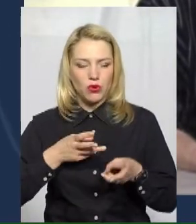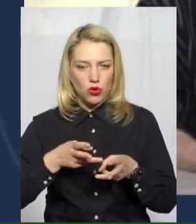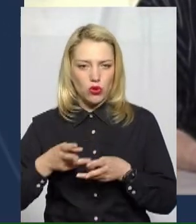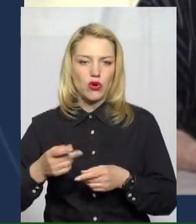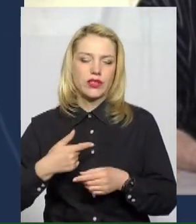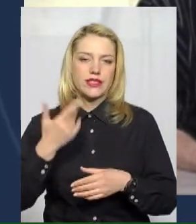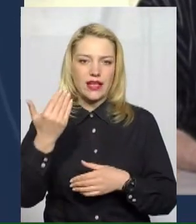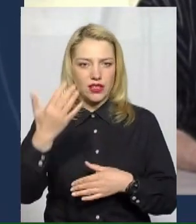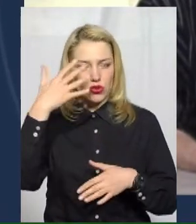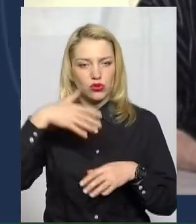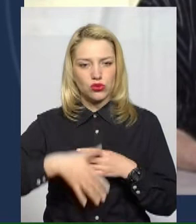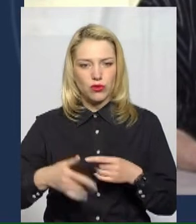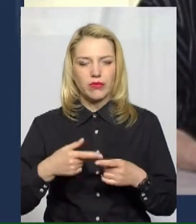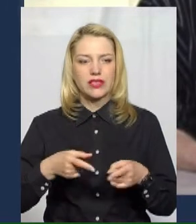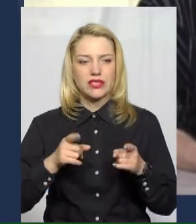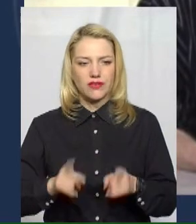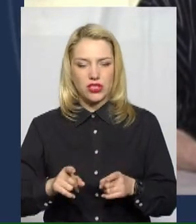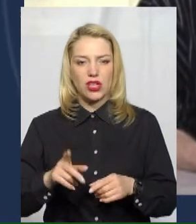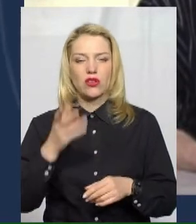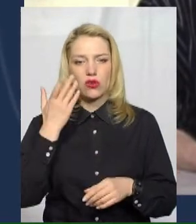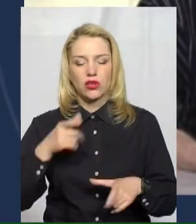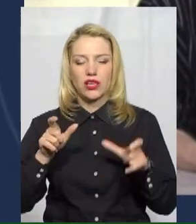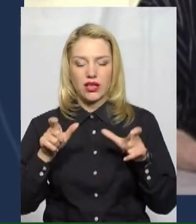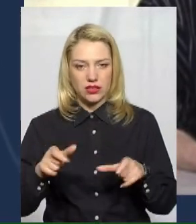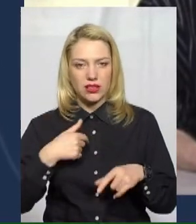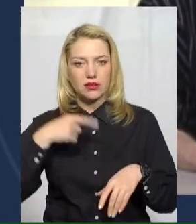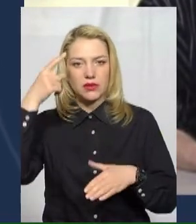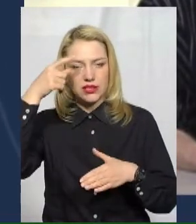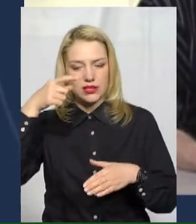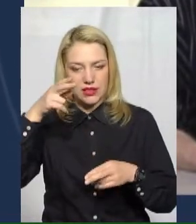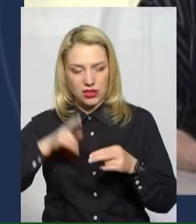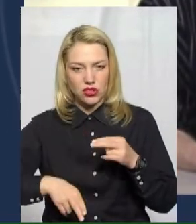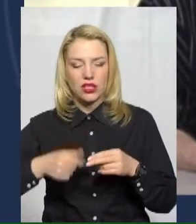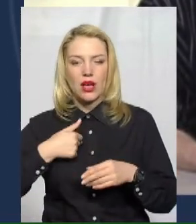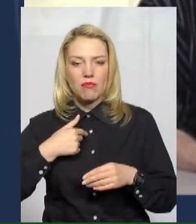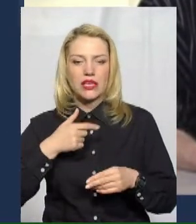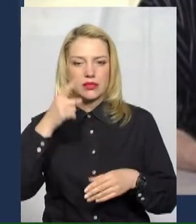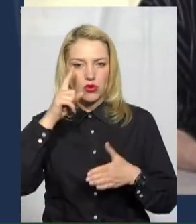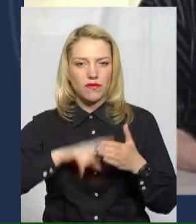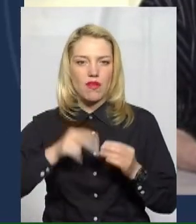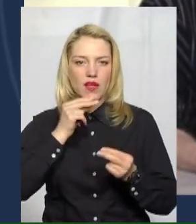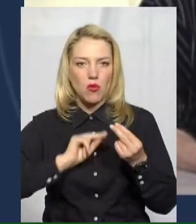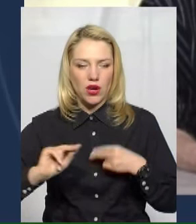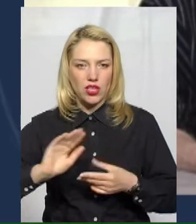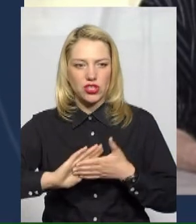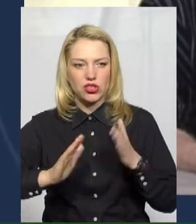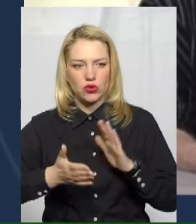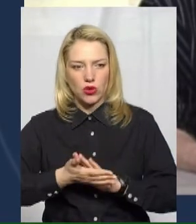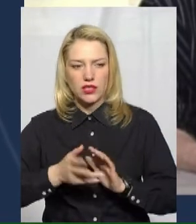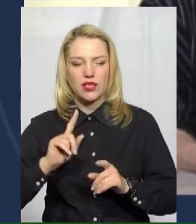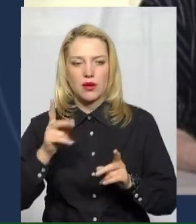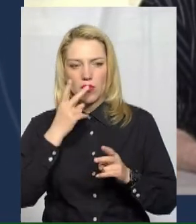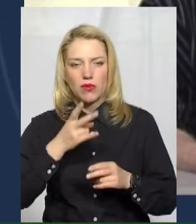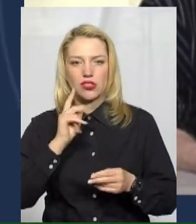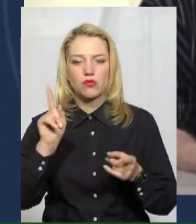Звичайно, після вихови з карантину, ми сподіваємося на покращення ситуації, якщо вже навшово вже і побачимо почащення.